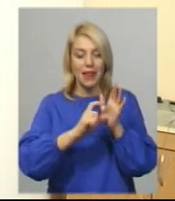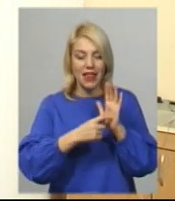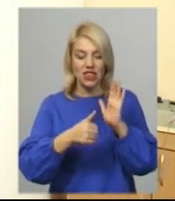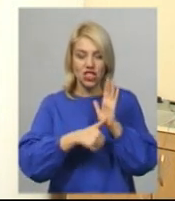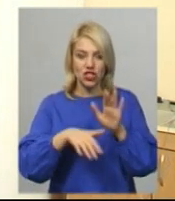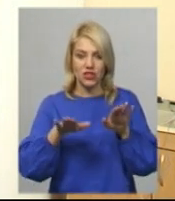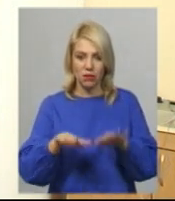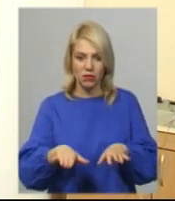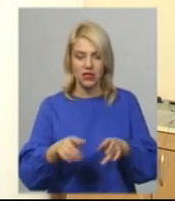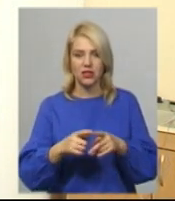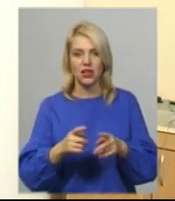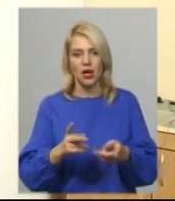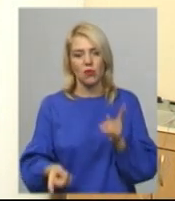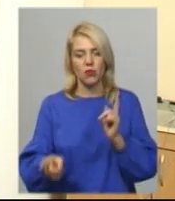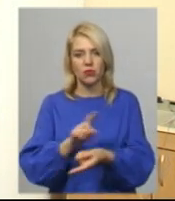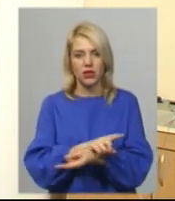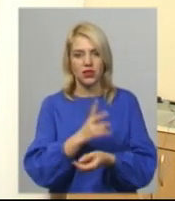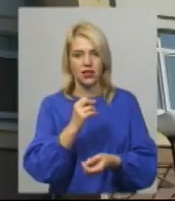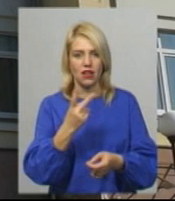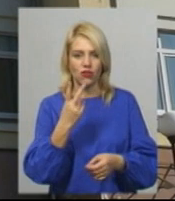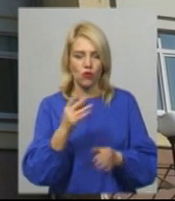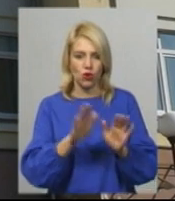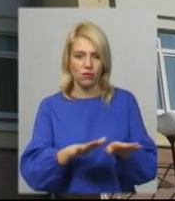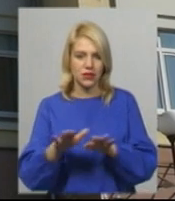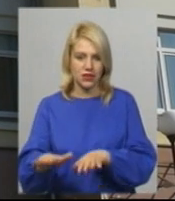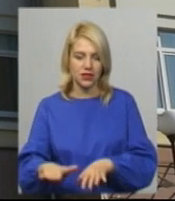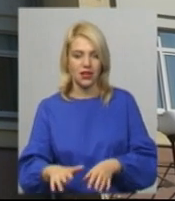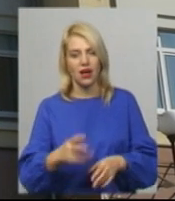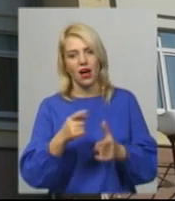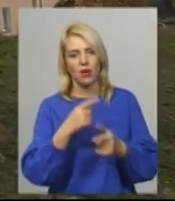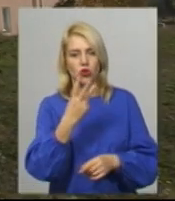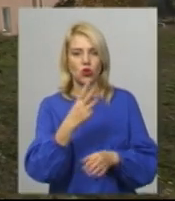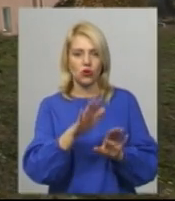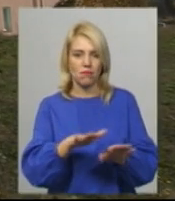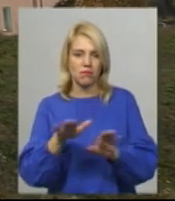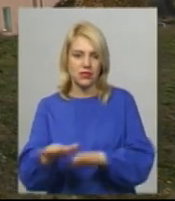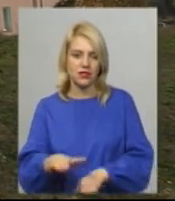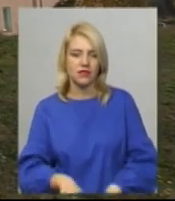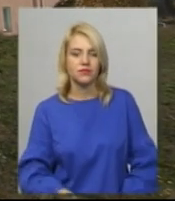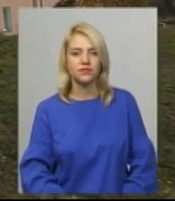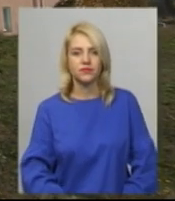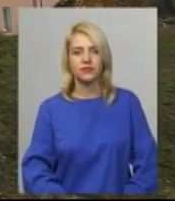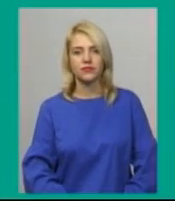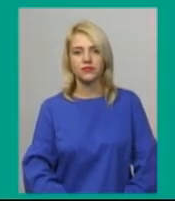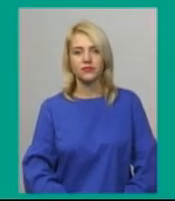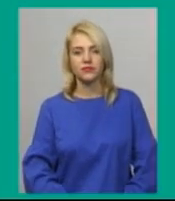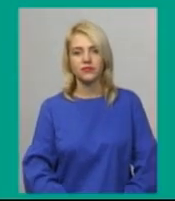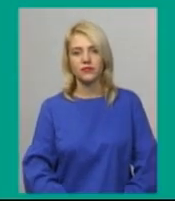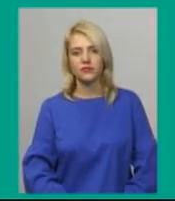перед перебування двох, трьох хворих. Тетяна Ворожцова, Олександр Гришевський. Новини на Суспільному. Хмельницький.